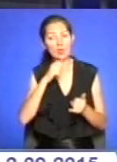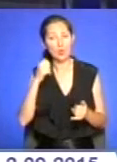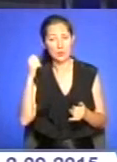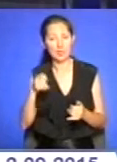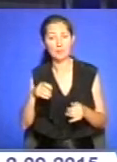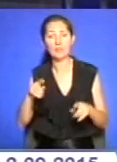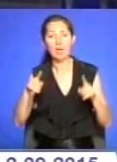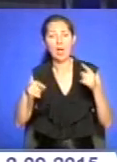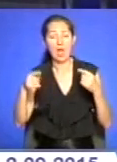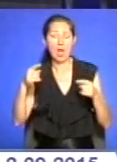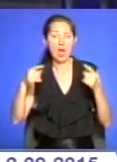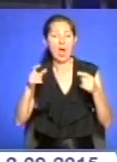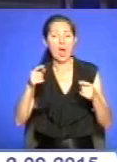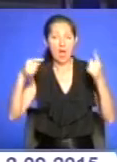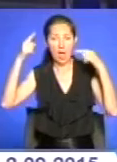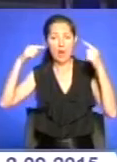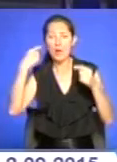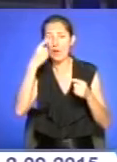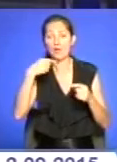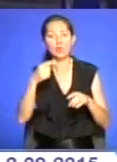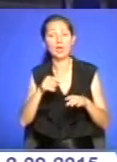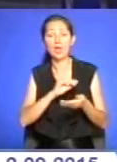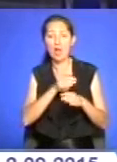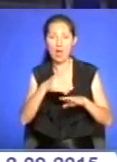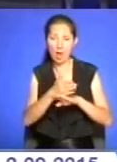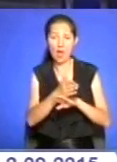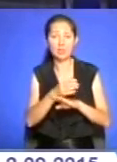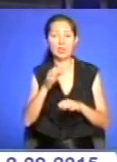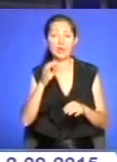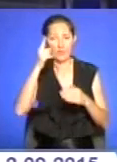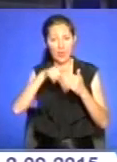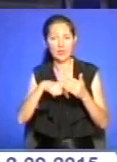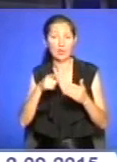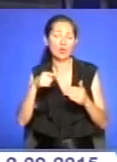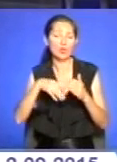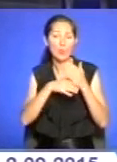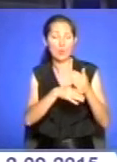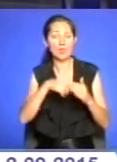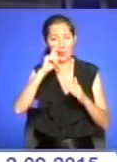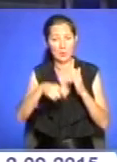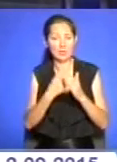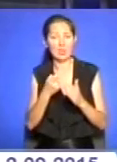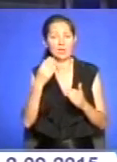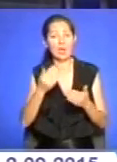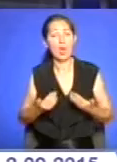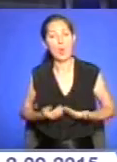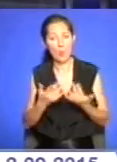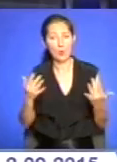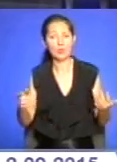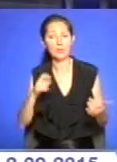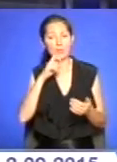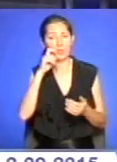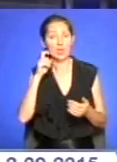допоможе краще пізнати рідні традиції, побут народу. А бібліотека стане справжнім етноцентром та майстерною